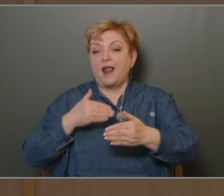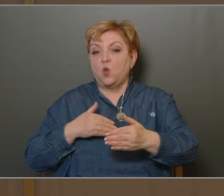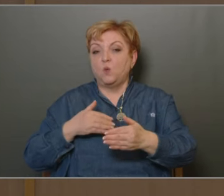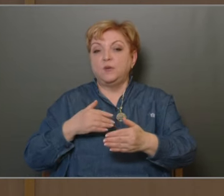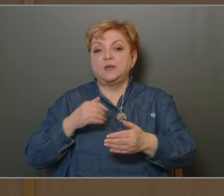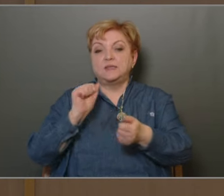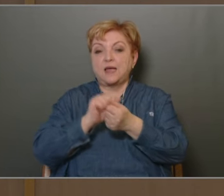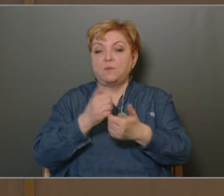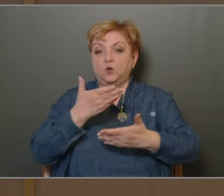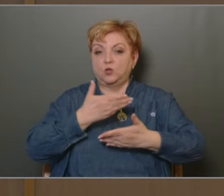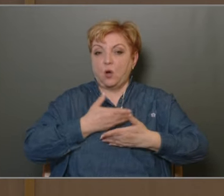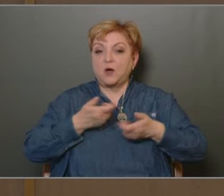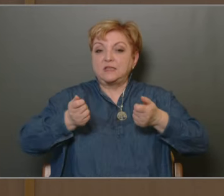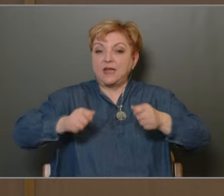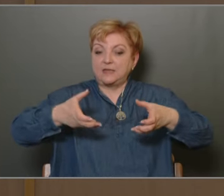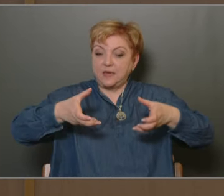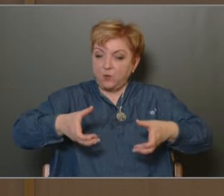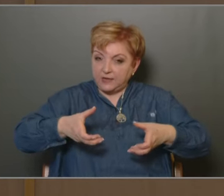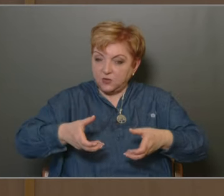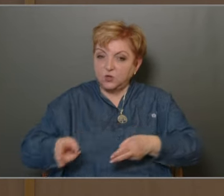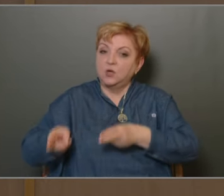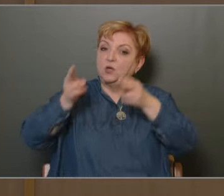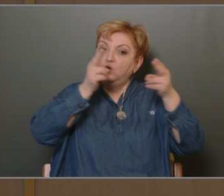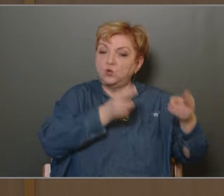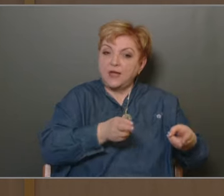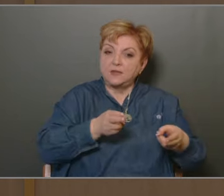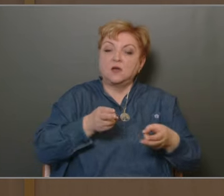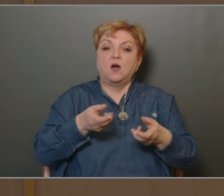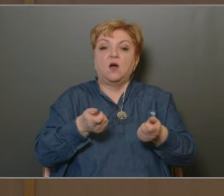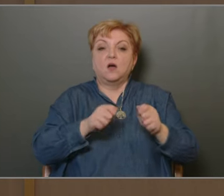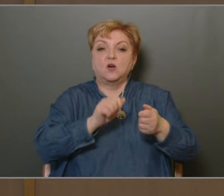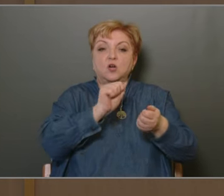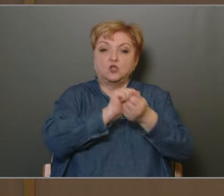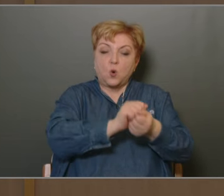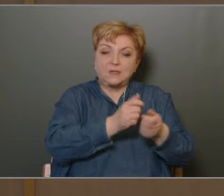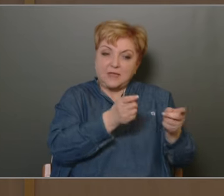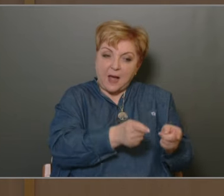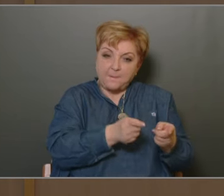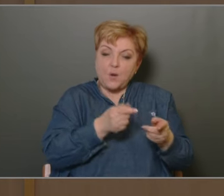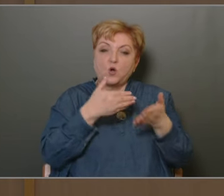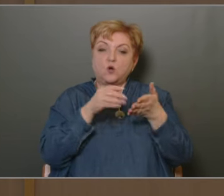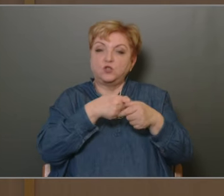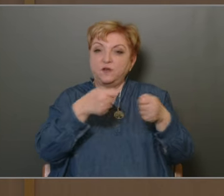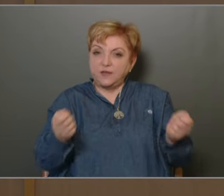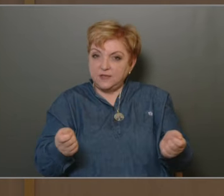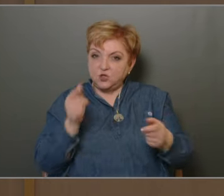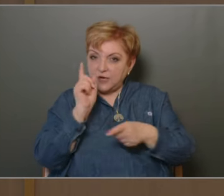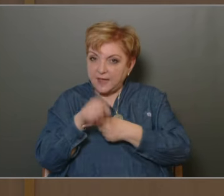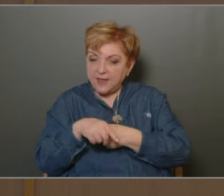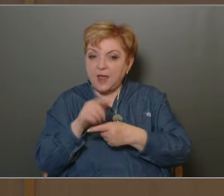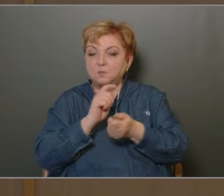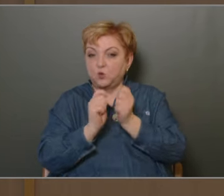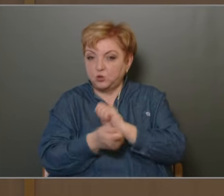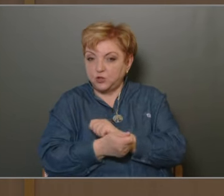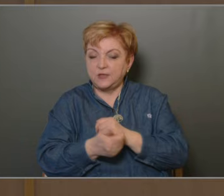sorszámat kap a zárszámadás, és azt követő sorszámat kap a költségvetési rendelet